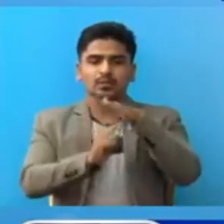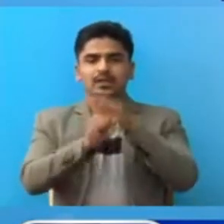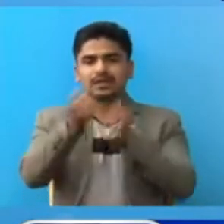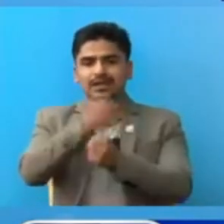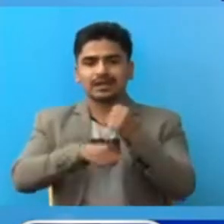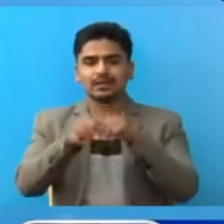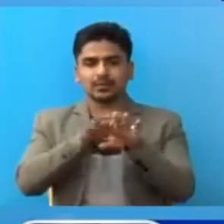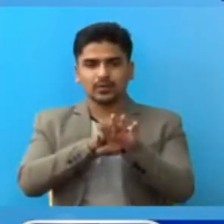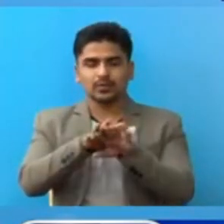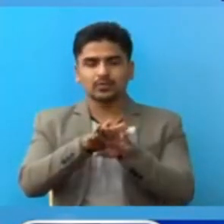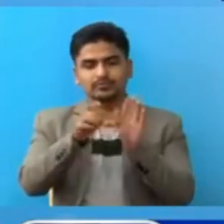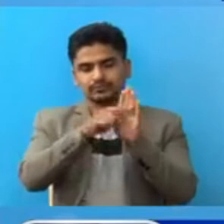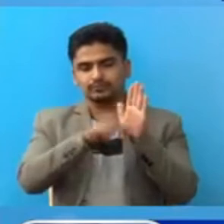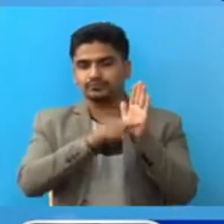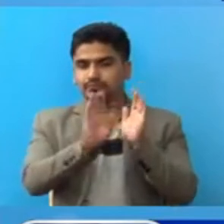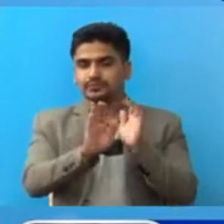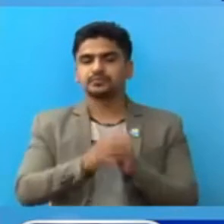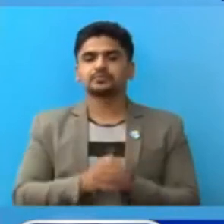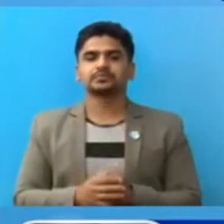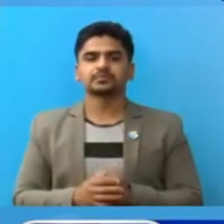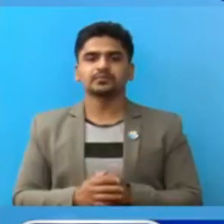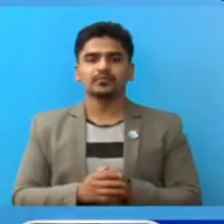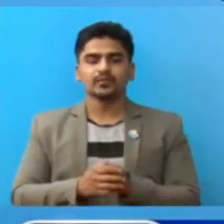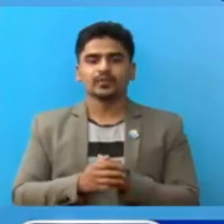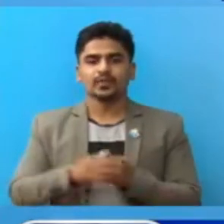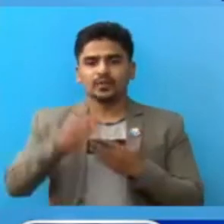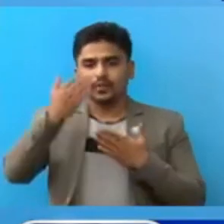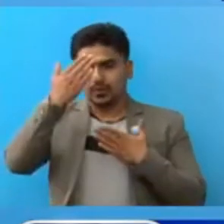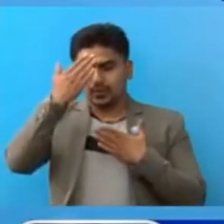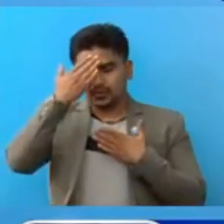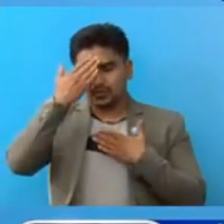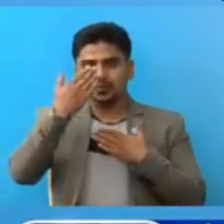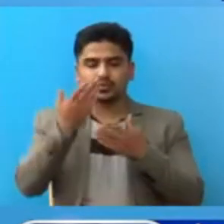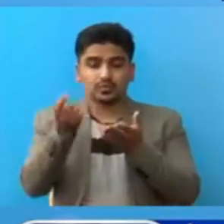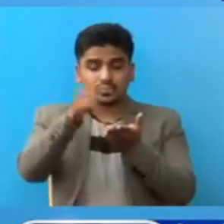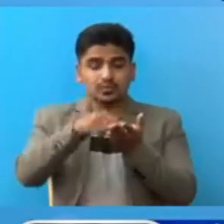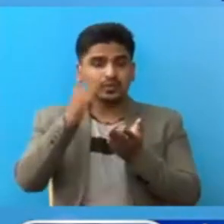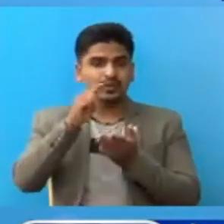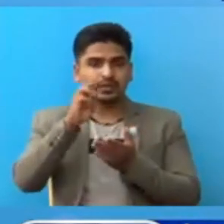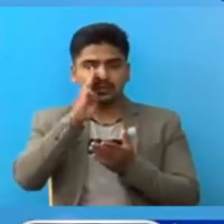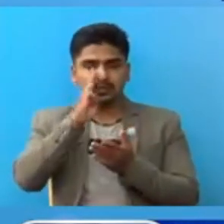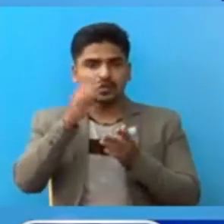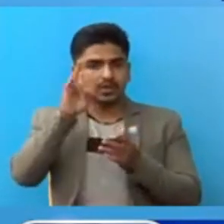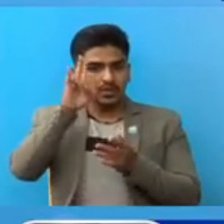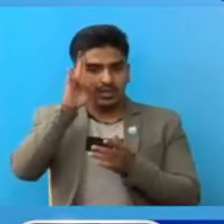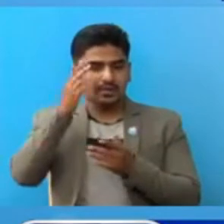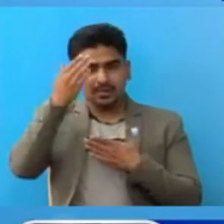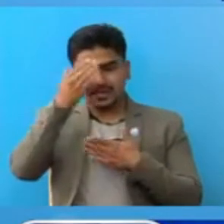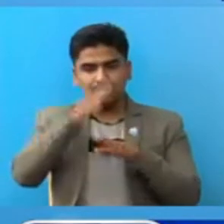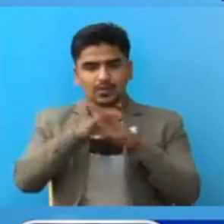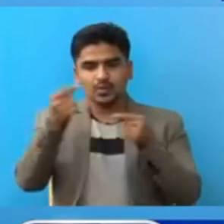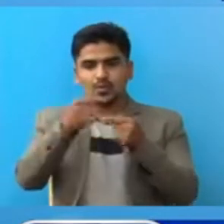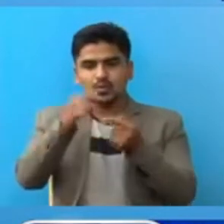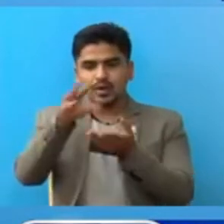किरियाकला परू एस प्रकार्चन रोग प्रकोपको सुरु का दीन मां संकास्वद विर्यामीको